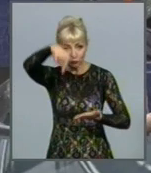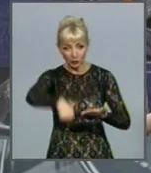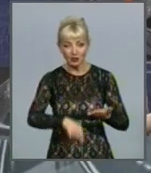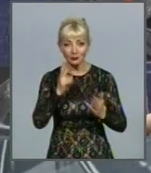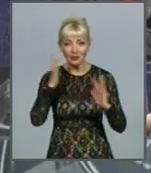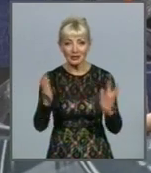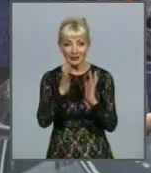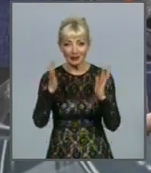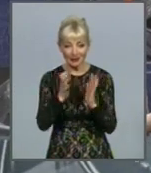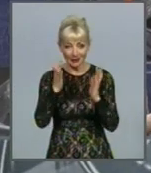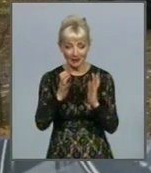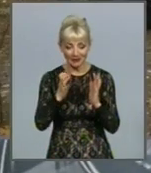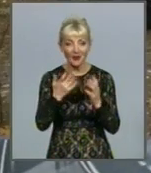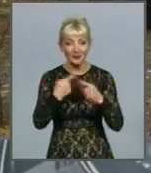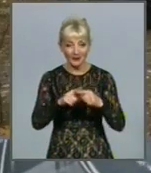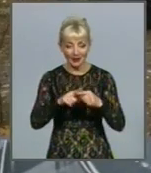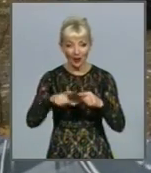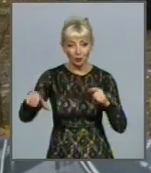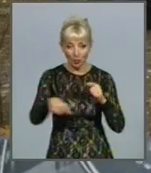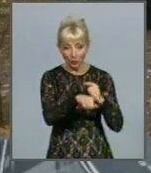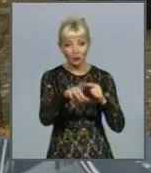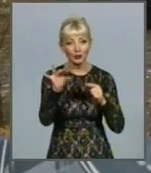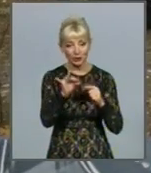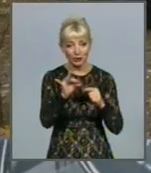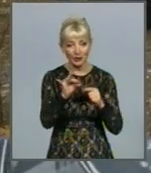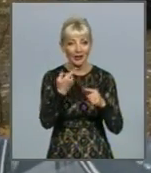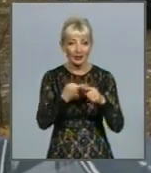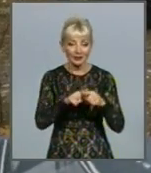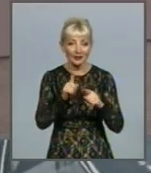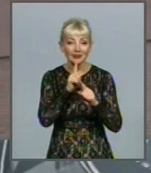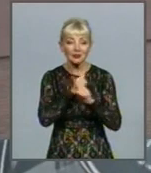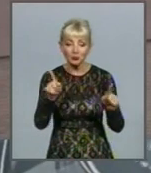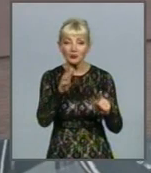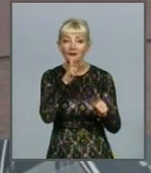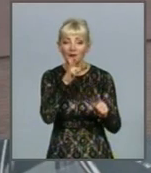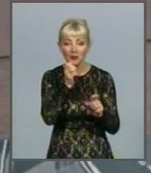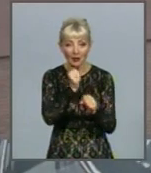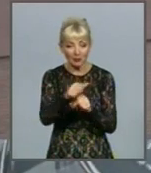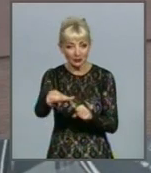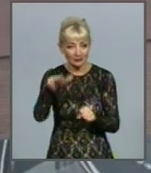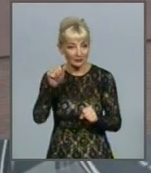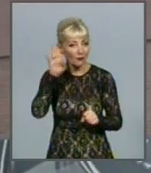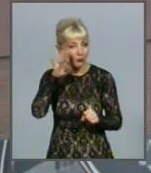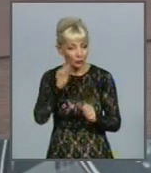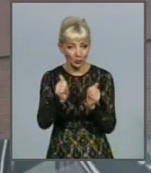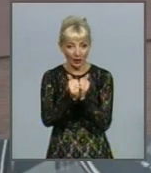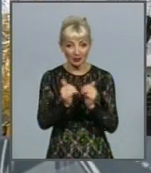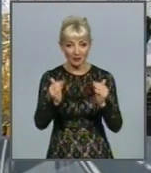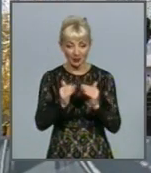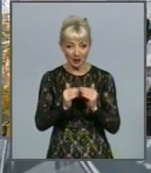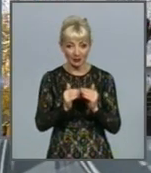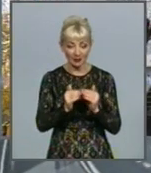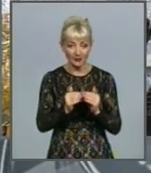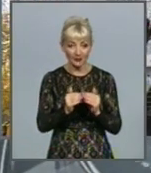зберегти наземний простір над місцем ремонту і що суттєво не вимикати на час робіт воду у навколишніх будинках. Вирито